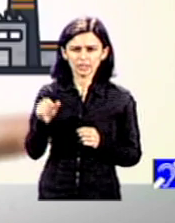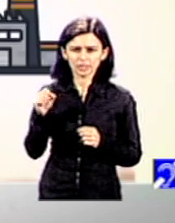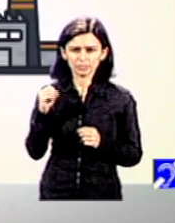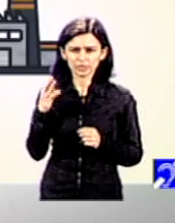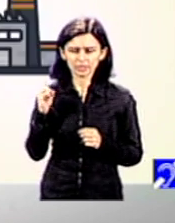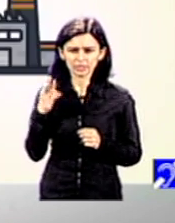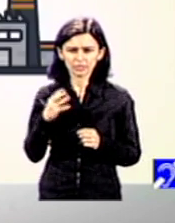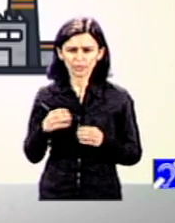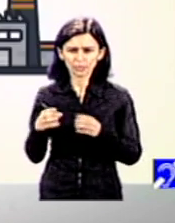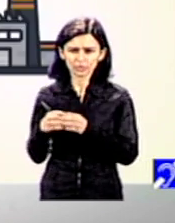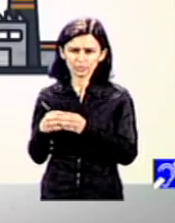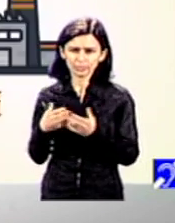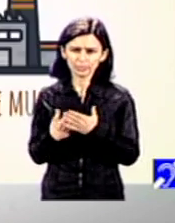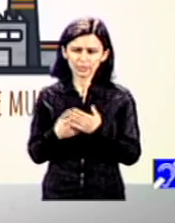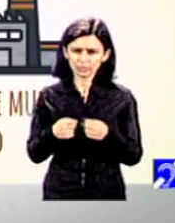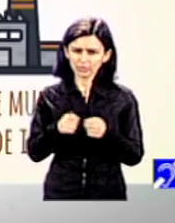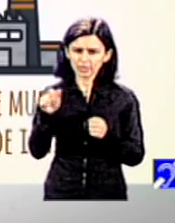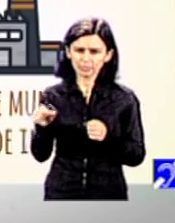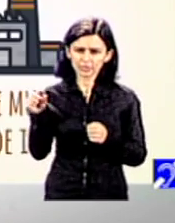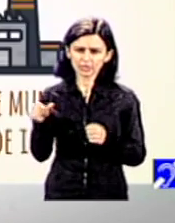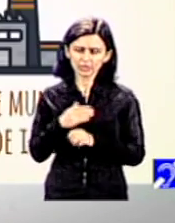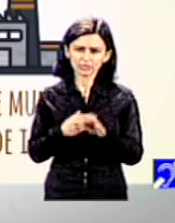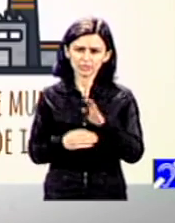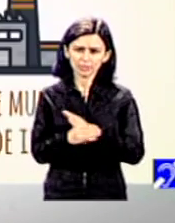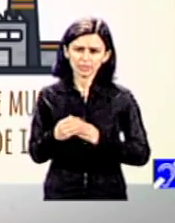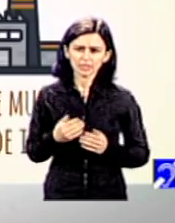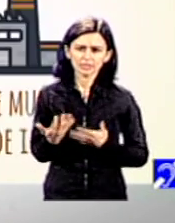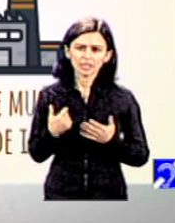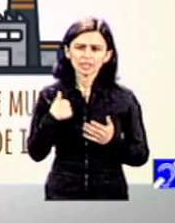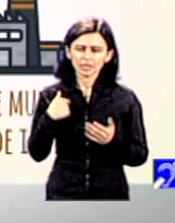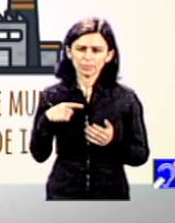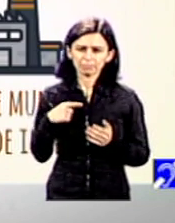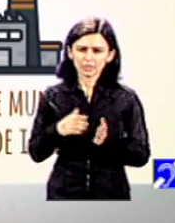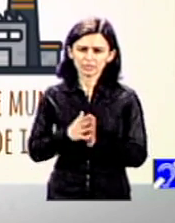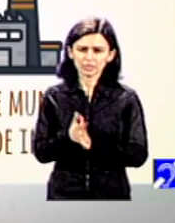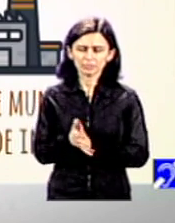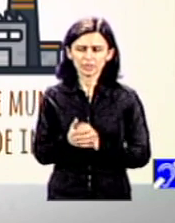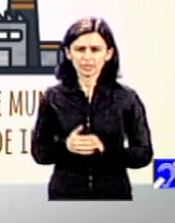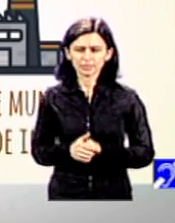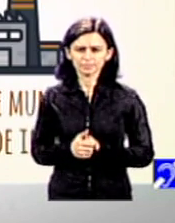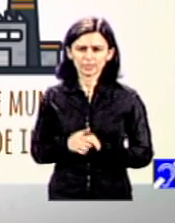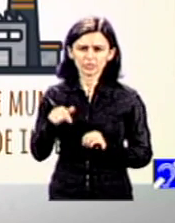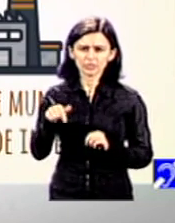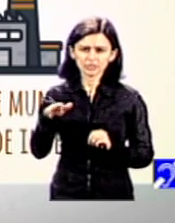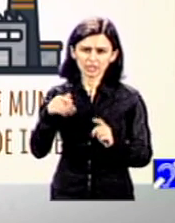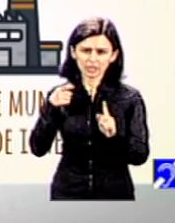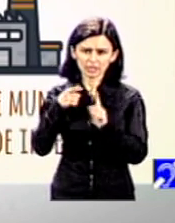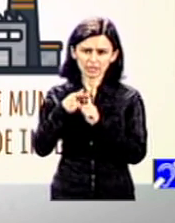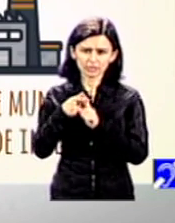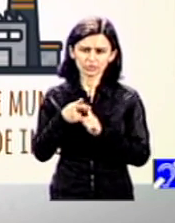dizabilități din care fac parte și care are ca scop exact